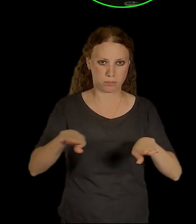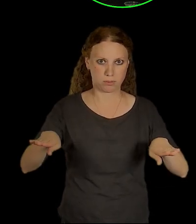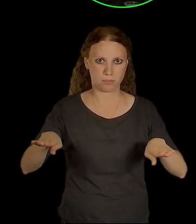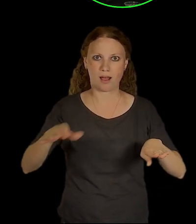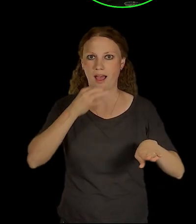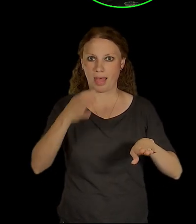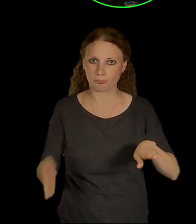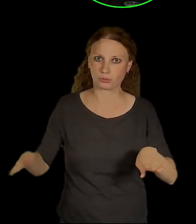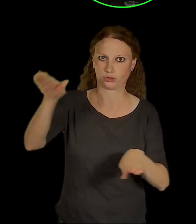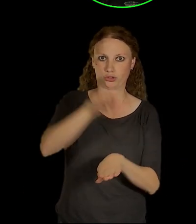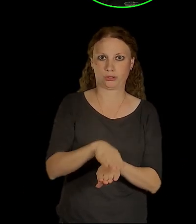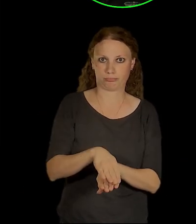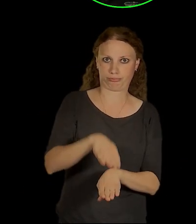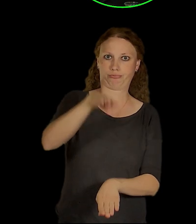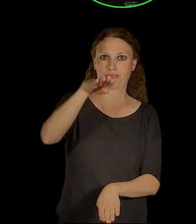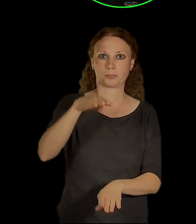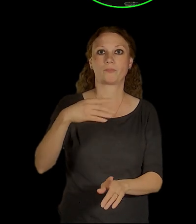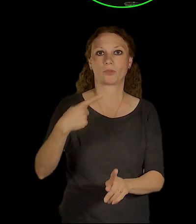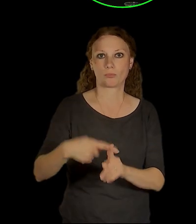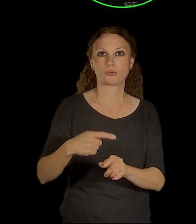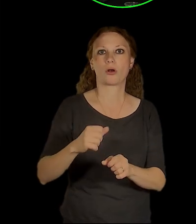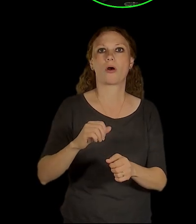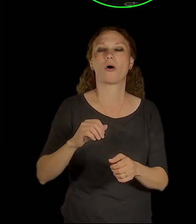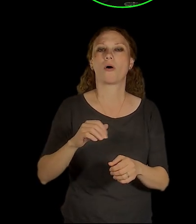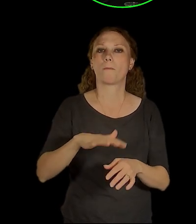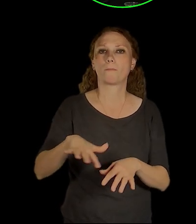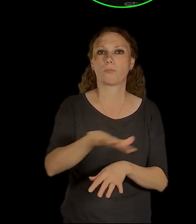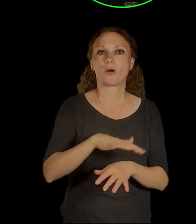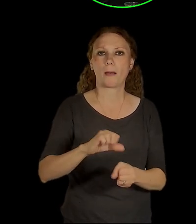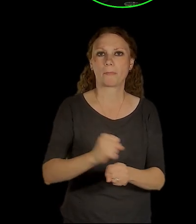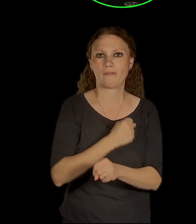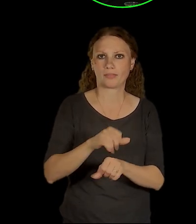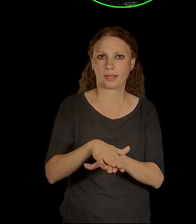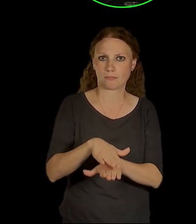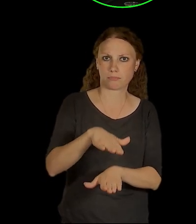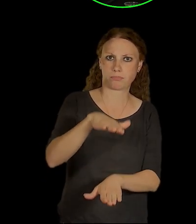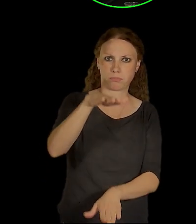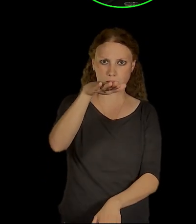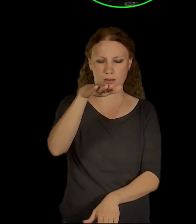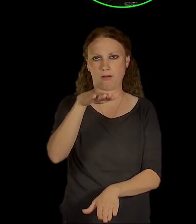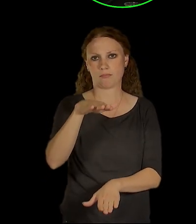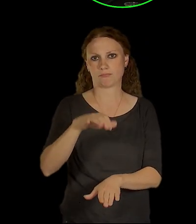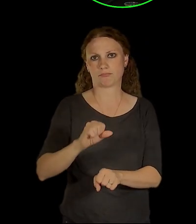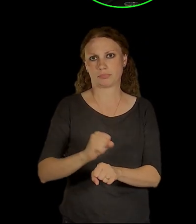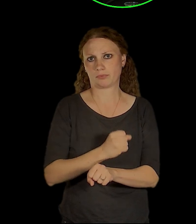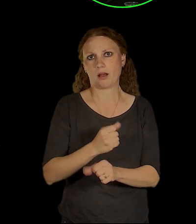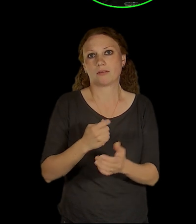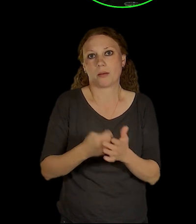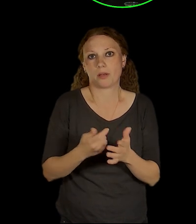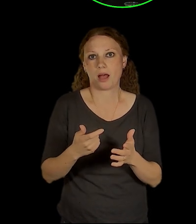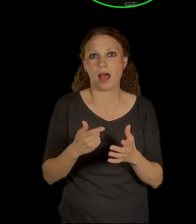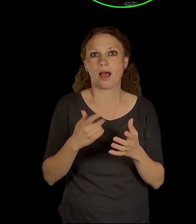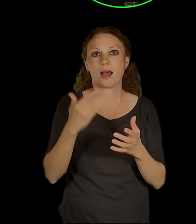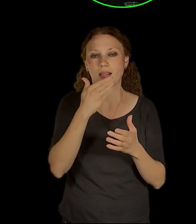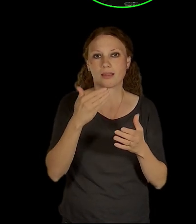situaci jsou to plochy, které pohlcojou, akumulují teplo,